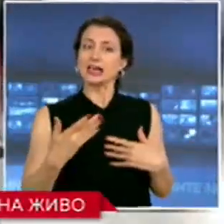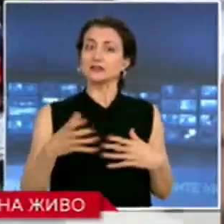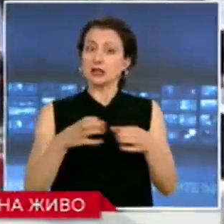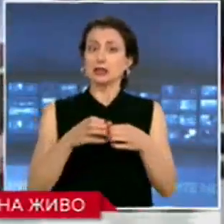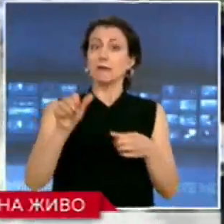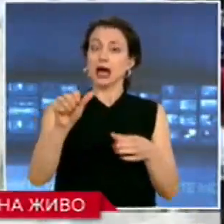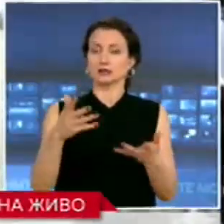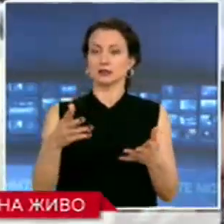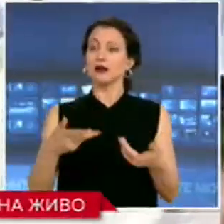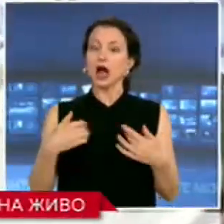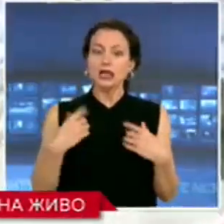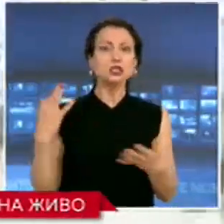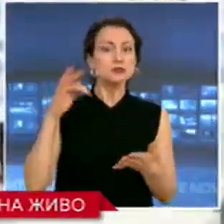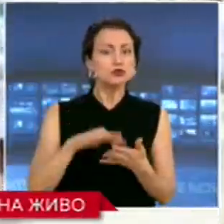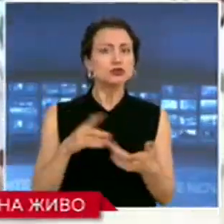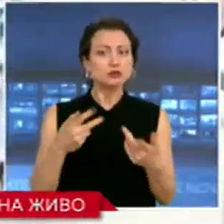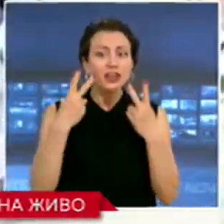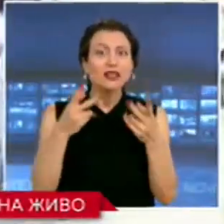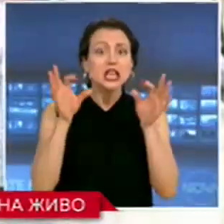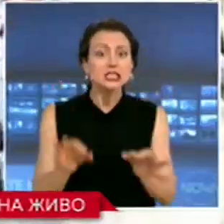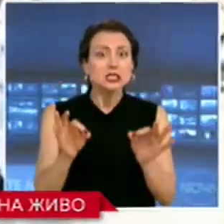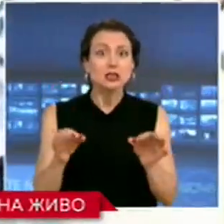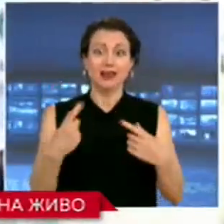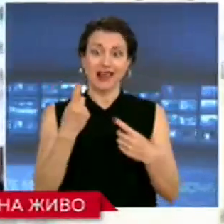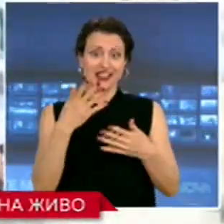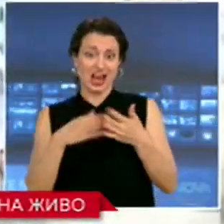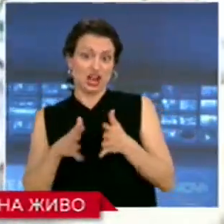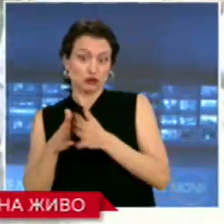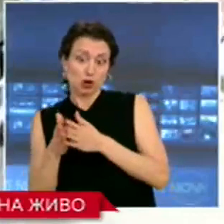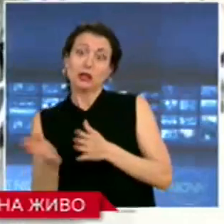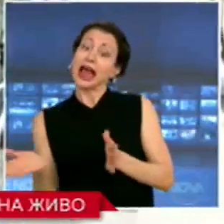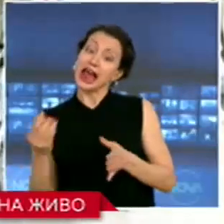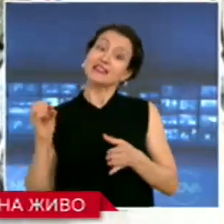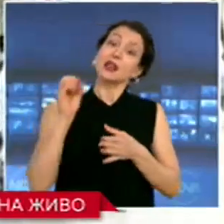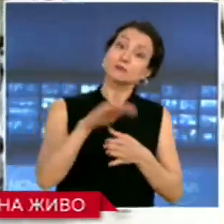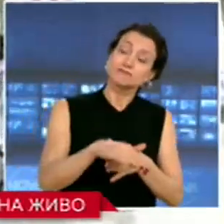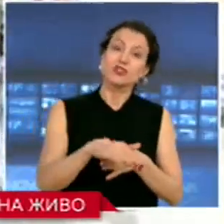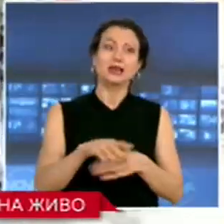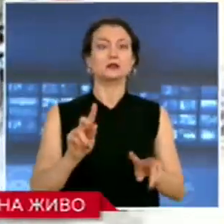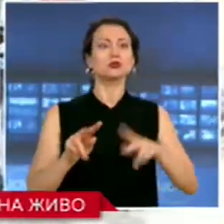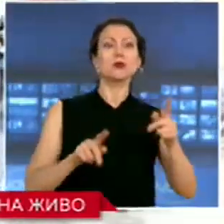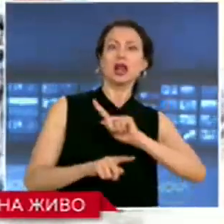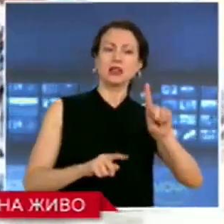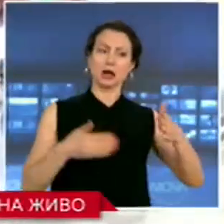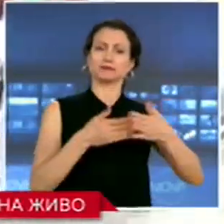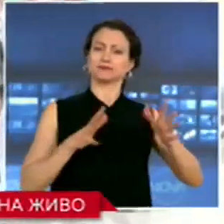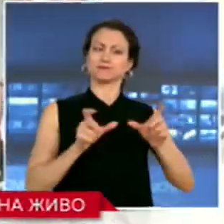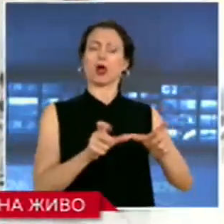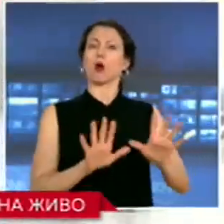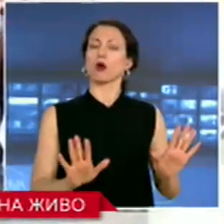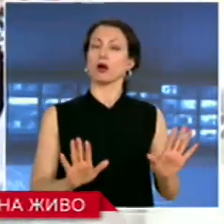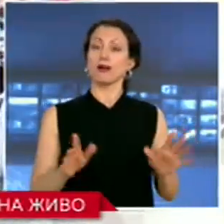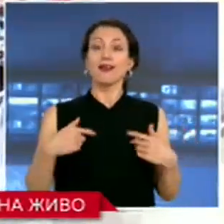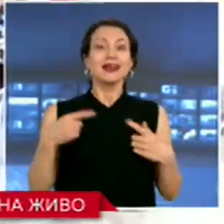допускани, а други не. На няколко входа са направени КПП-та и целта е да се разпръснат хората, които са дошли